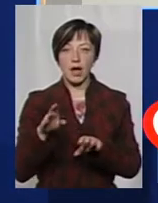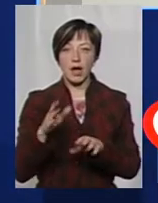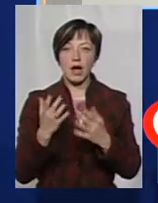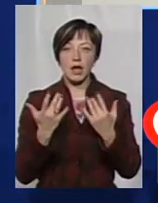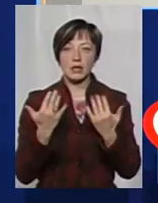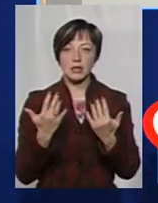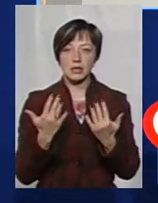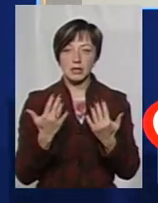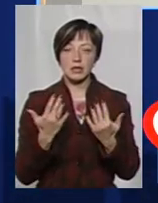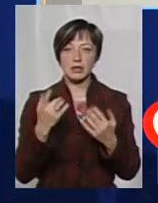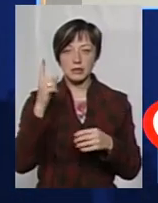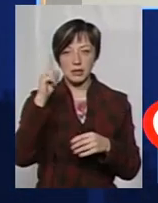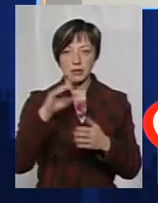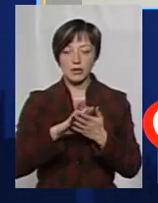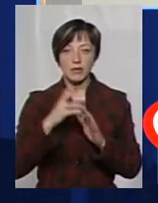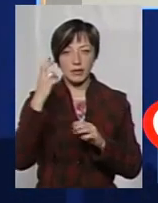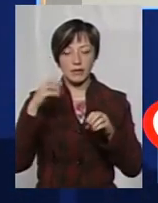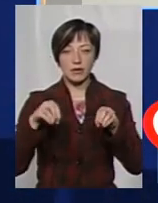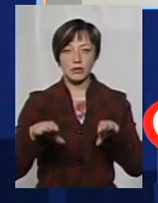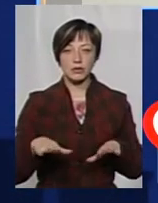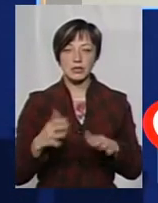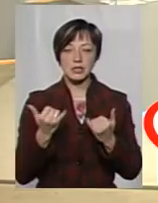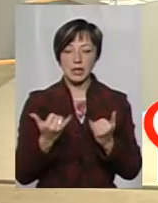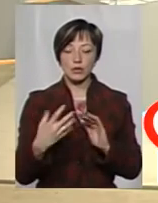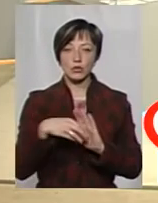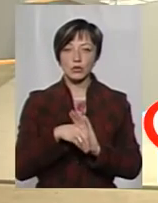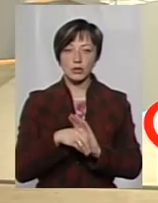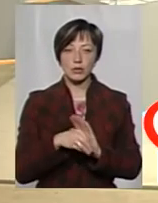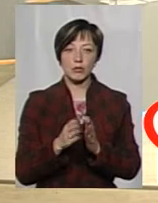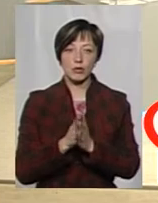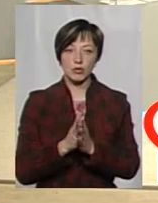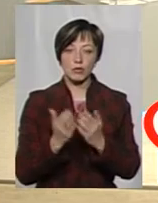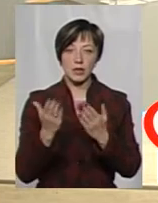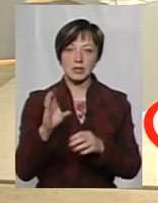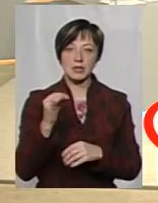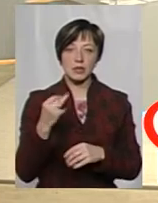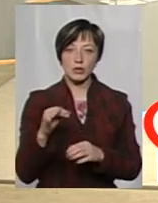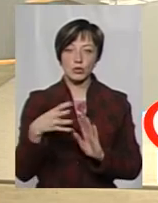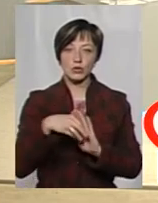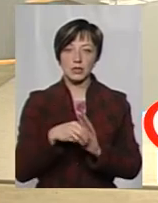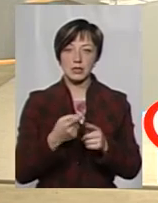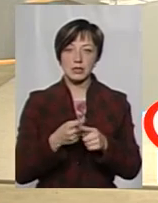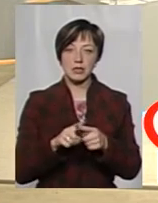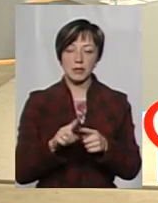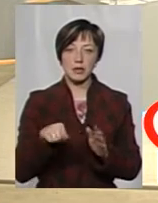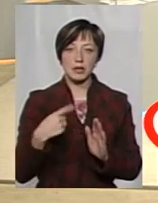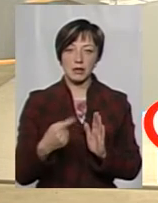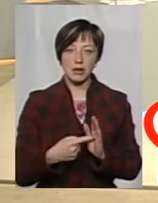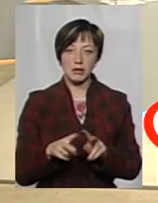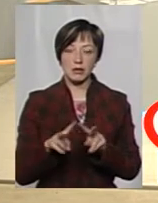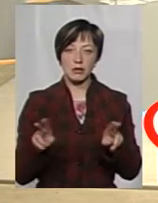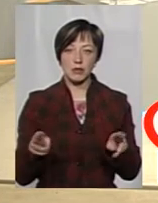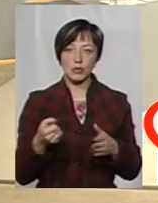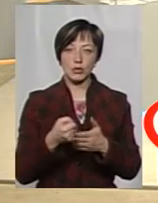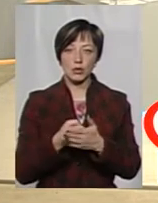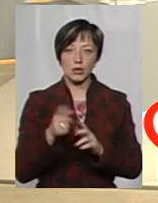заволодіє ситуацією, вона в Києві вирішується. І зараз долучити, я прошу пана Сергія, долучити це питання так само